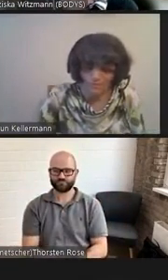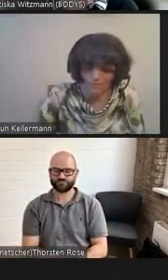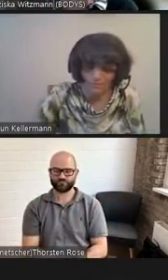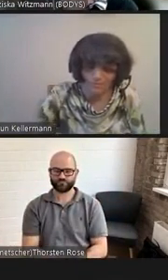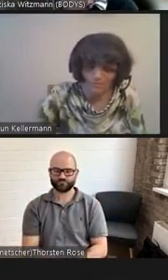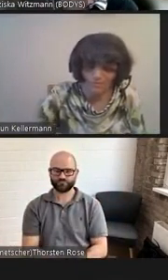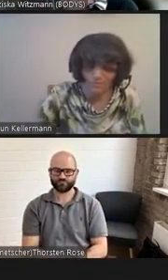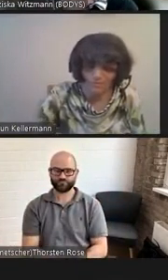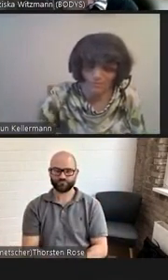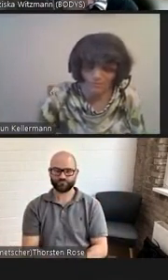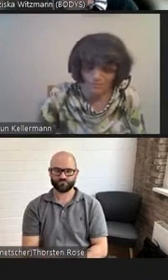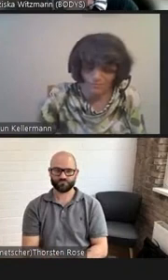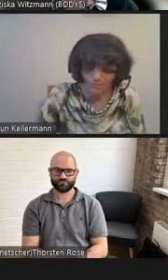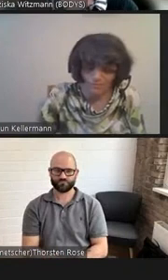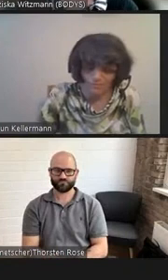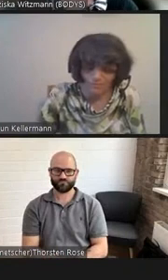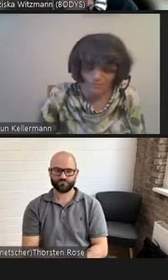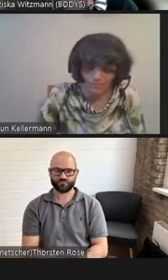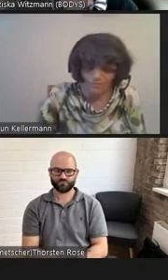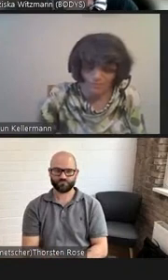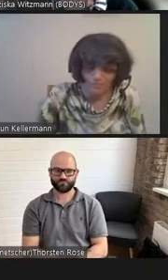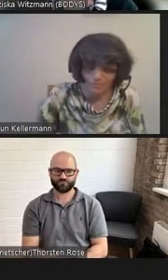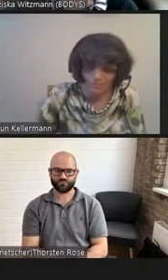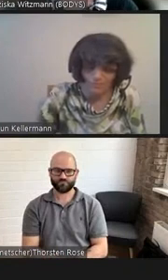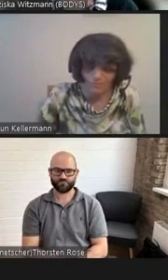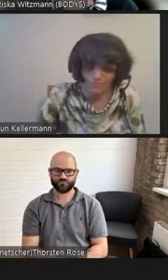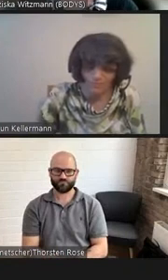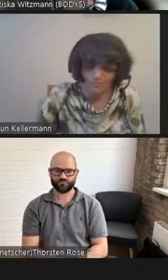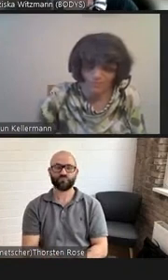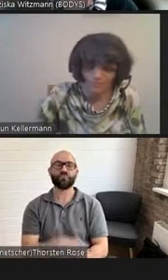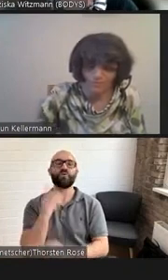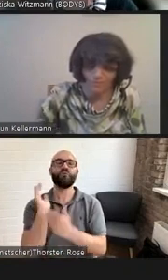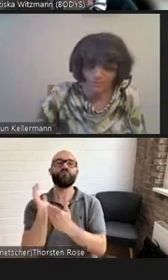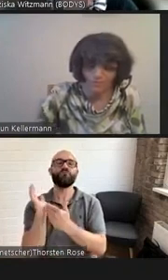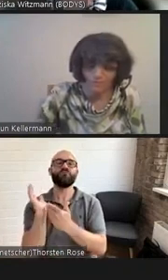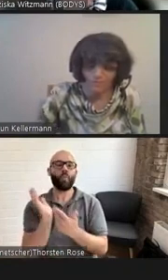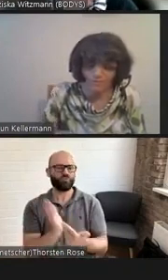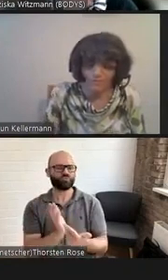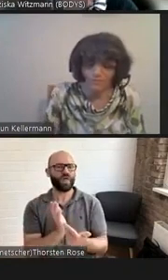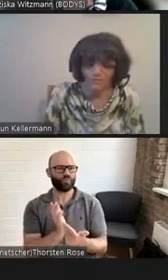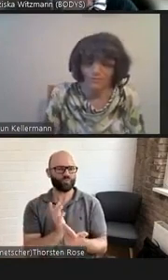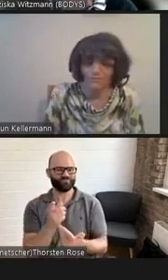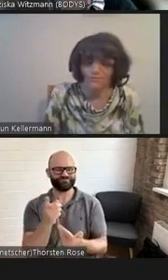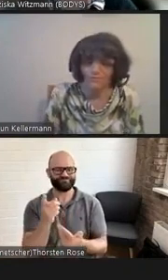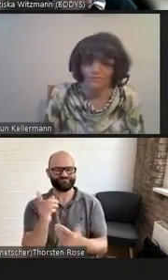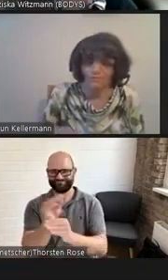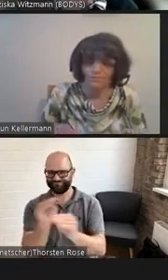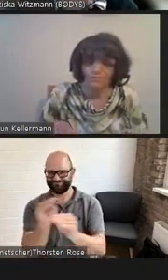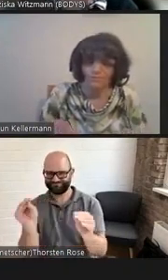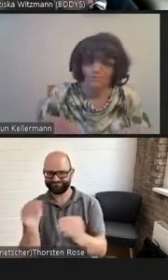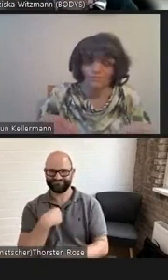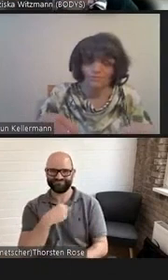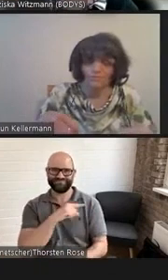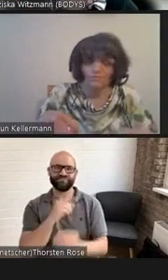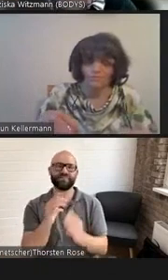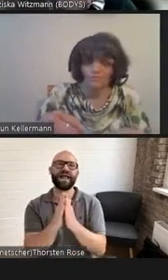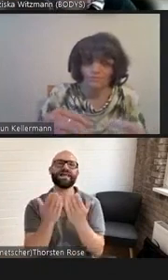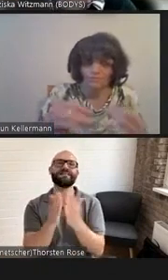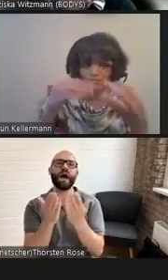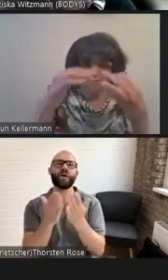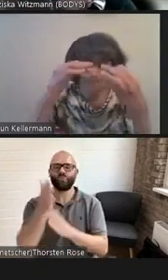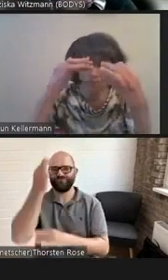Wie in der Vorstellung schon gesagt wurde, bin ich Literaturwissenschaftler vom Beruf.